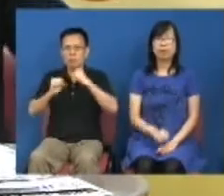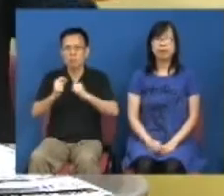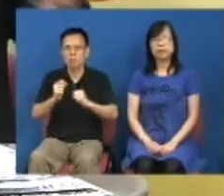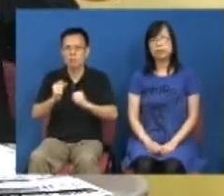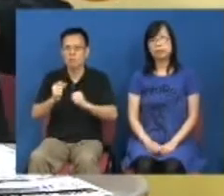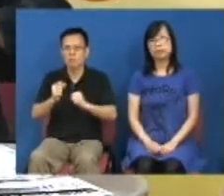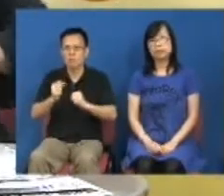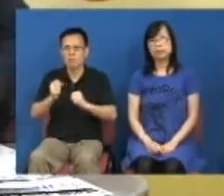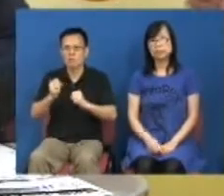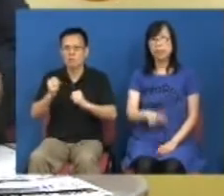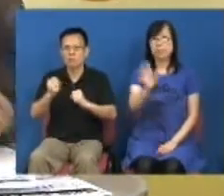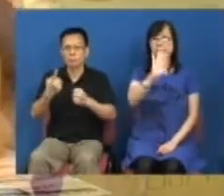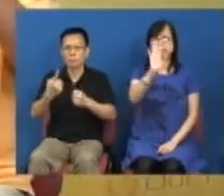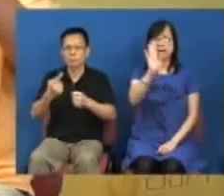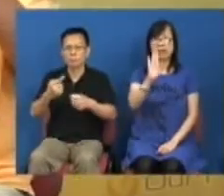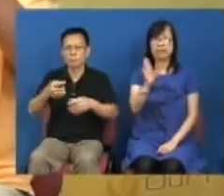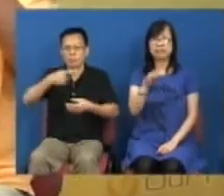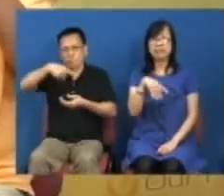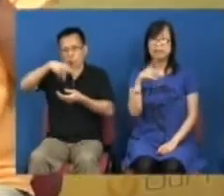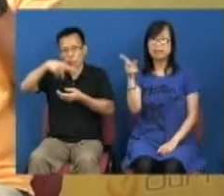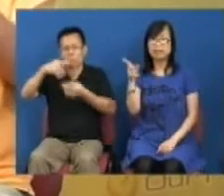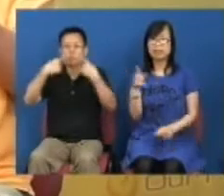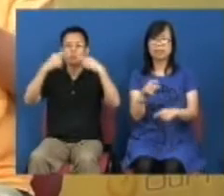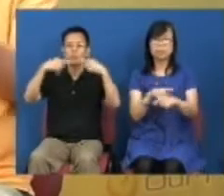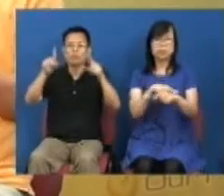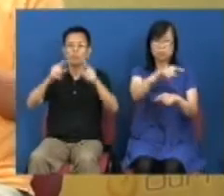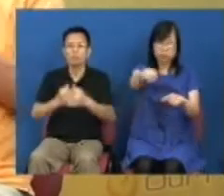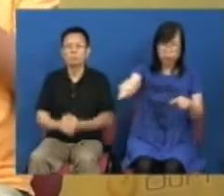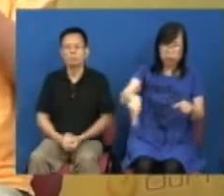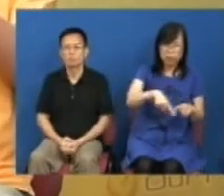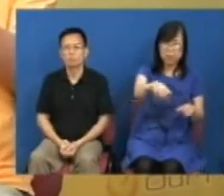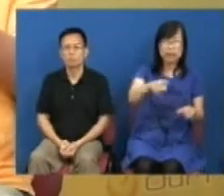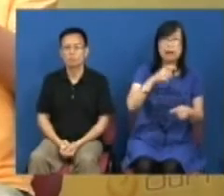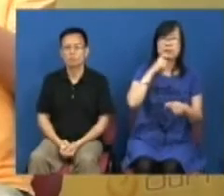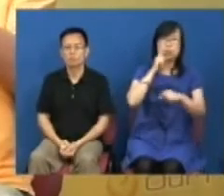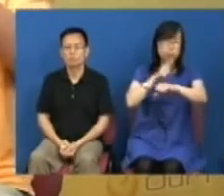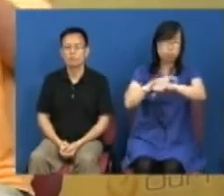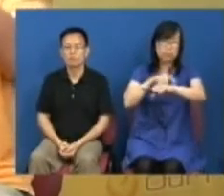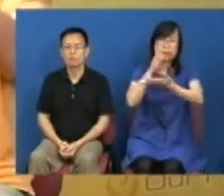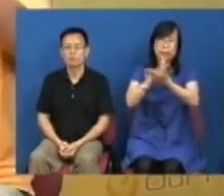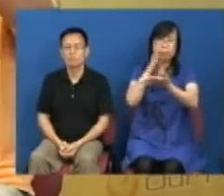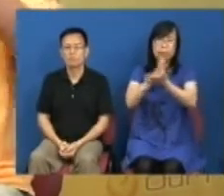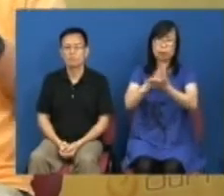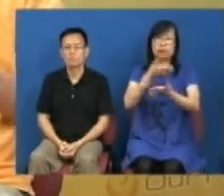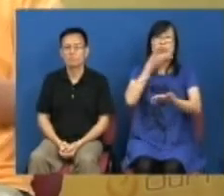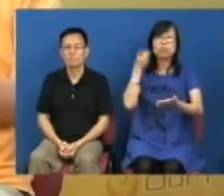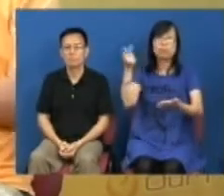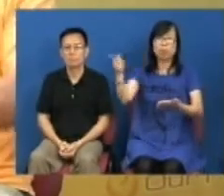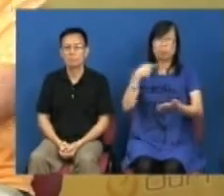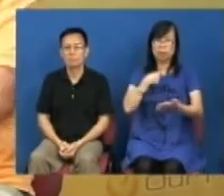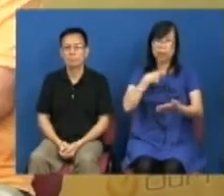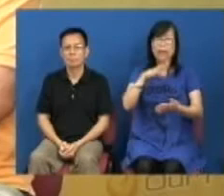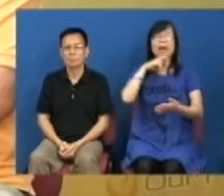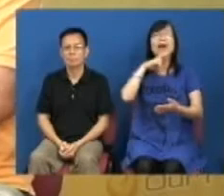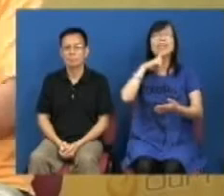在歌在舞其实就不是在场地上就不是他们反而在不同的时段是在上午我们就在下午